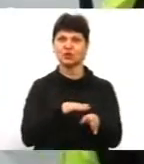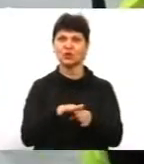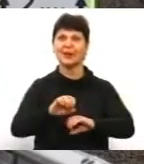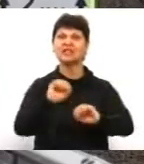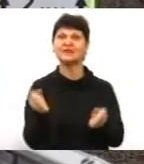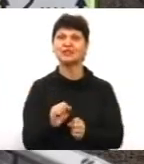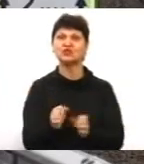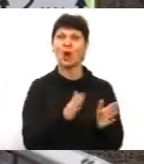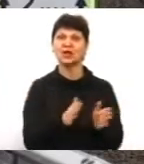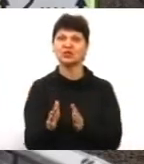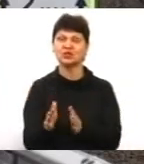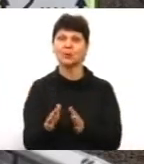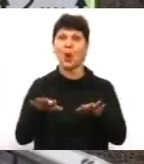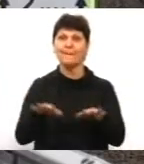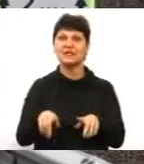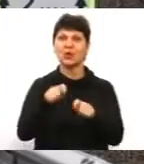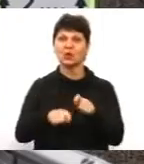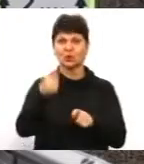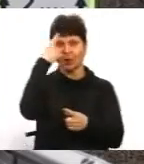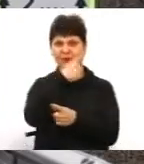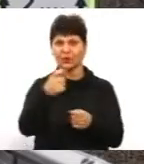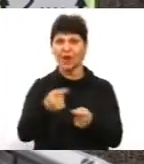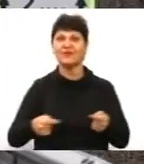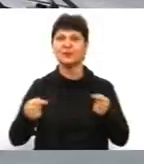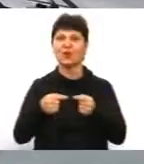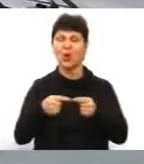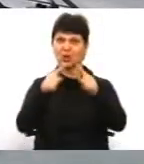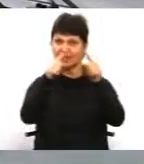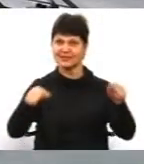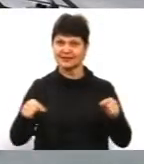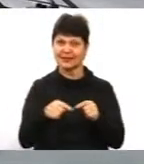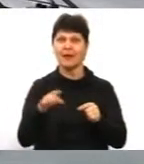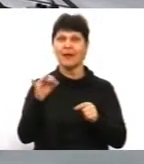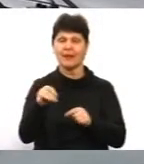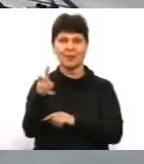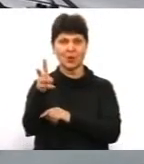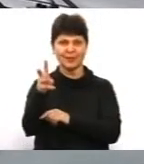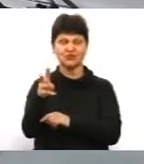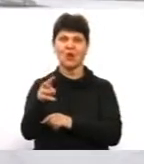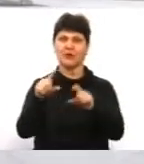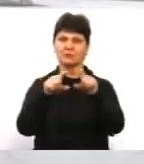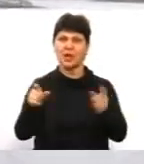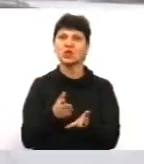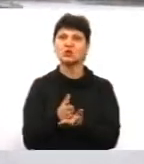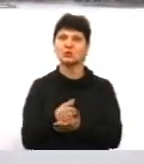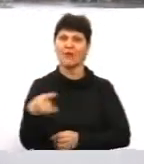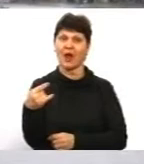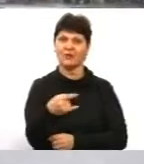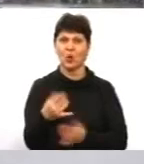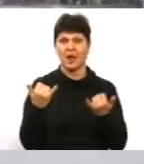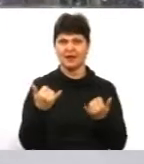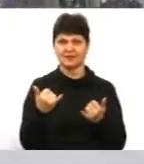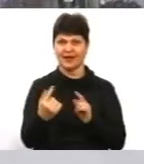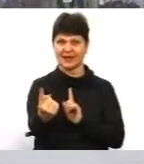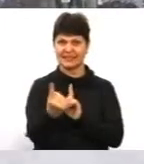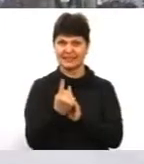режиму. Про місце контролю інформує відповідний дорожній знак та ввімкнені проблизкові маячки на службовому авто. Зараз їде у нас автомобіль,